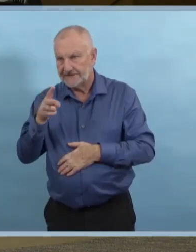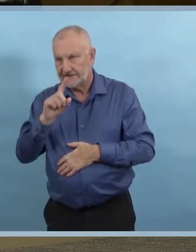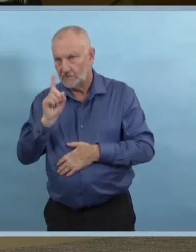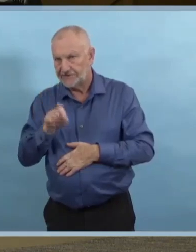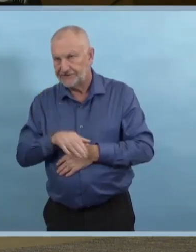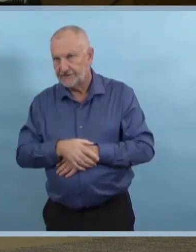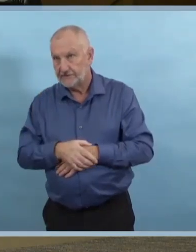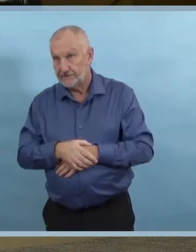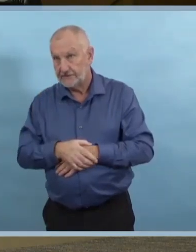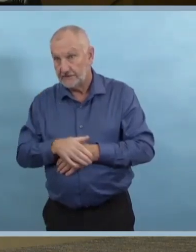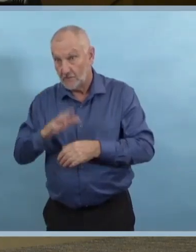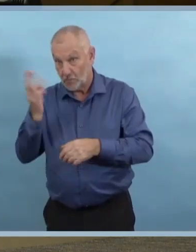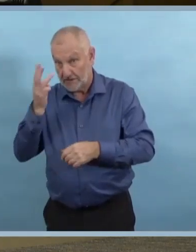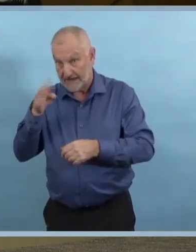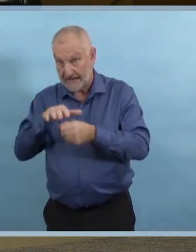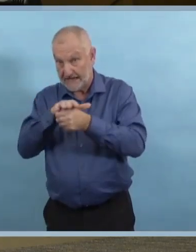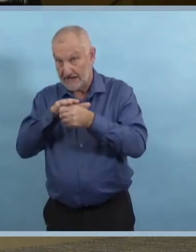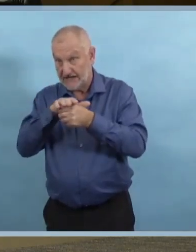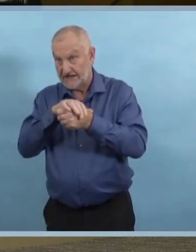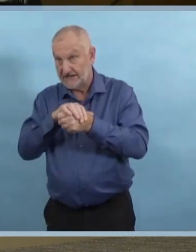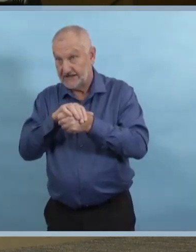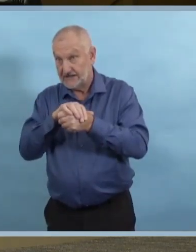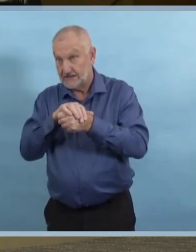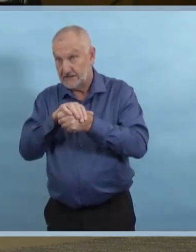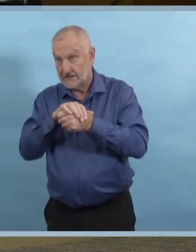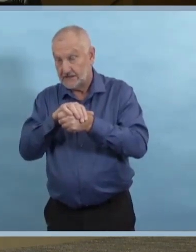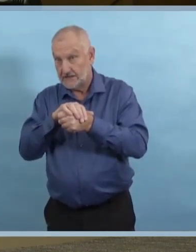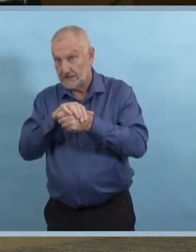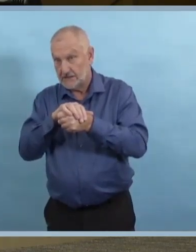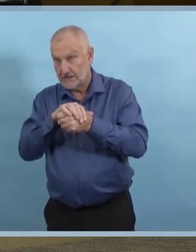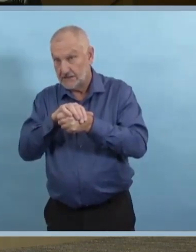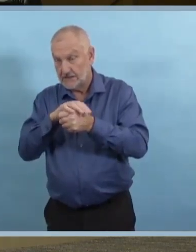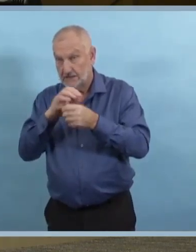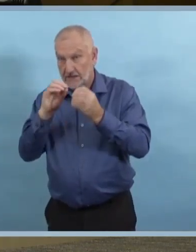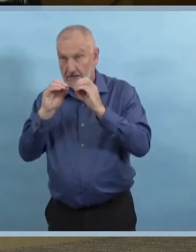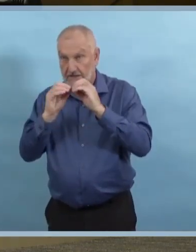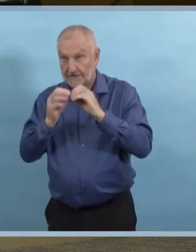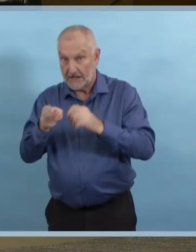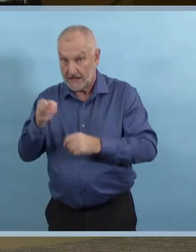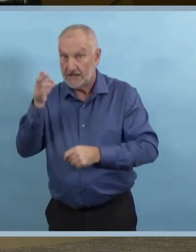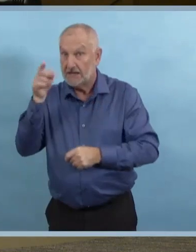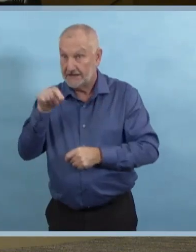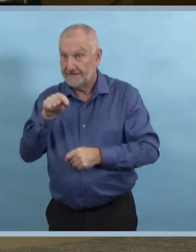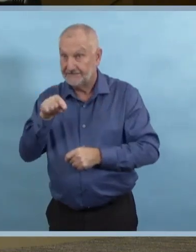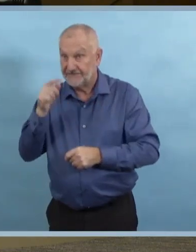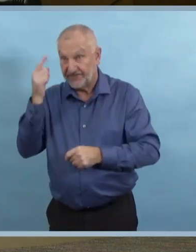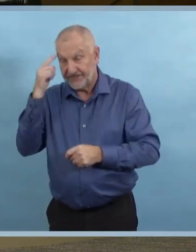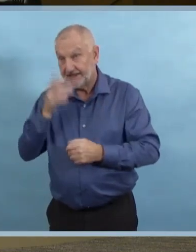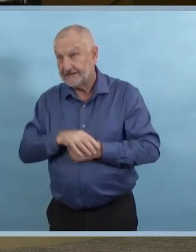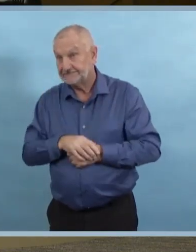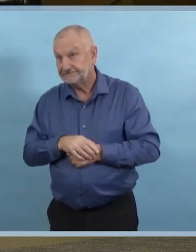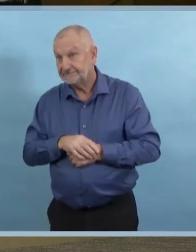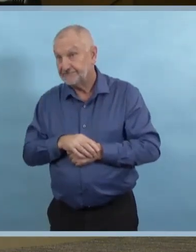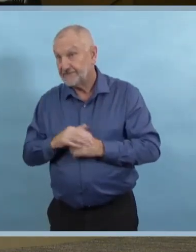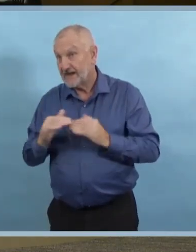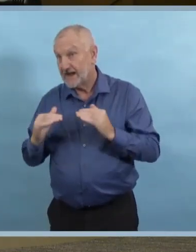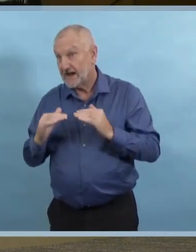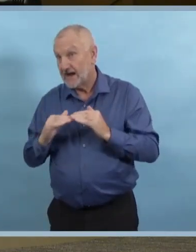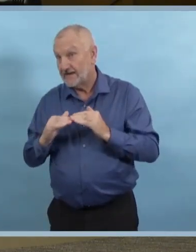orange fonctionnent aussi bien à Winnipeg qu'elles l'ont fonctionné à Prairie Mountain? Cette étude de juger,